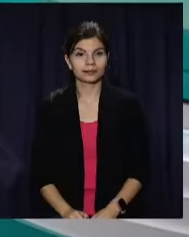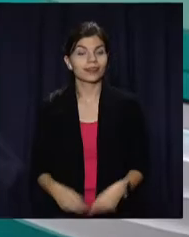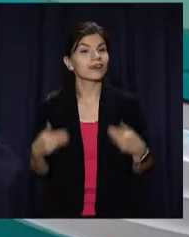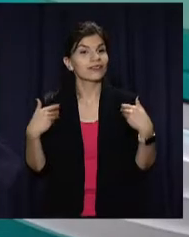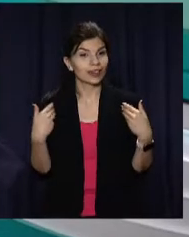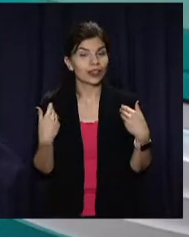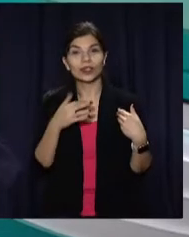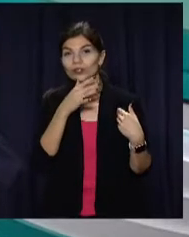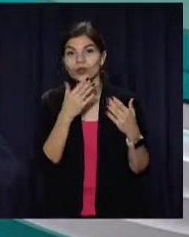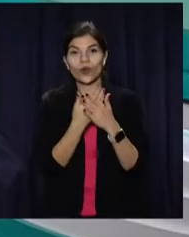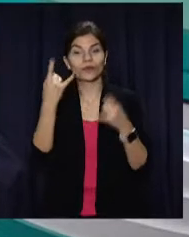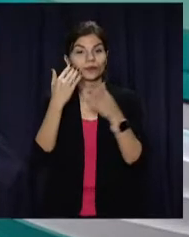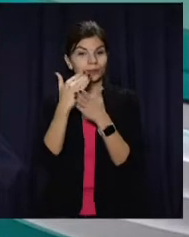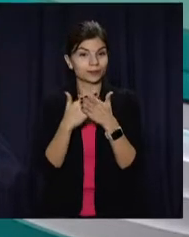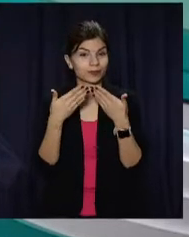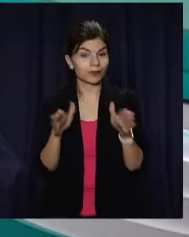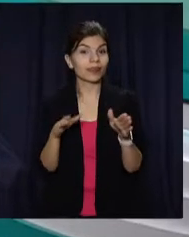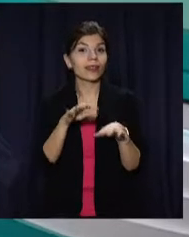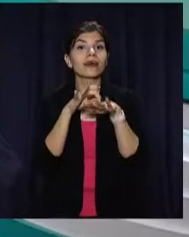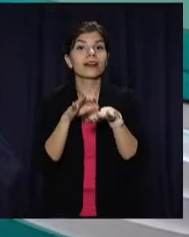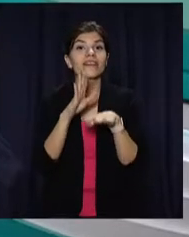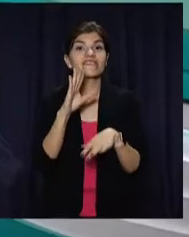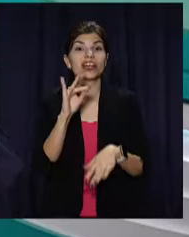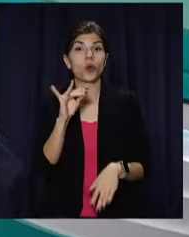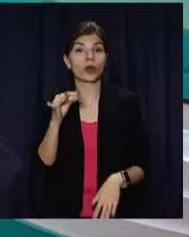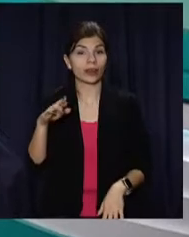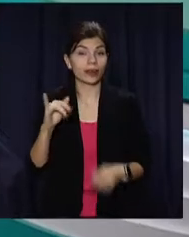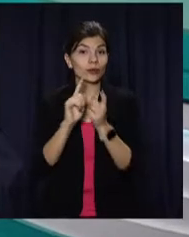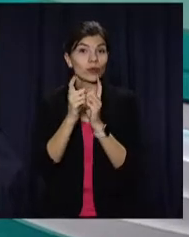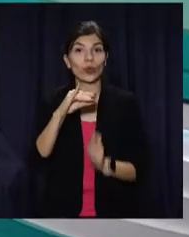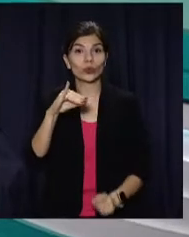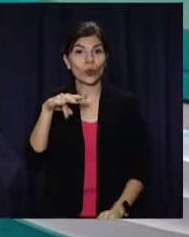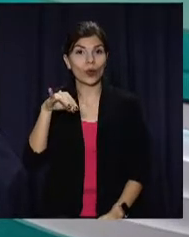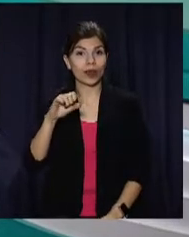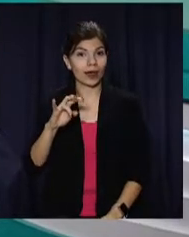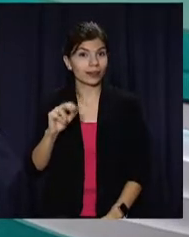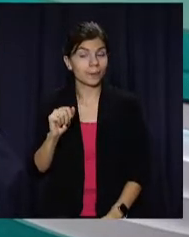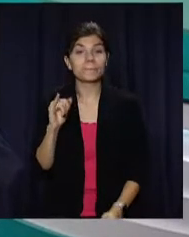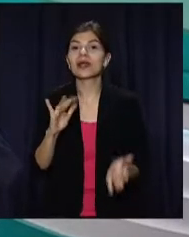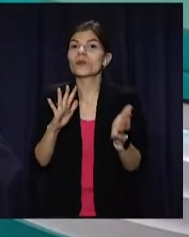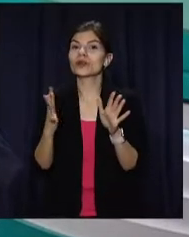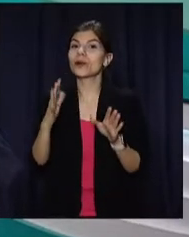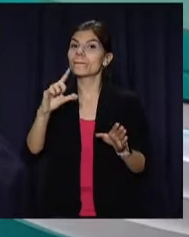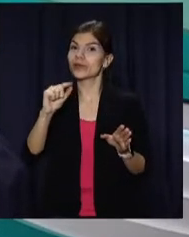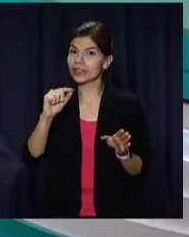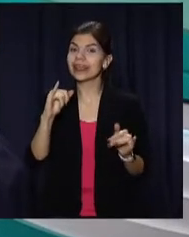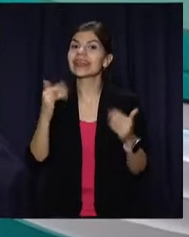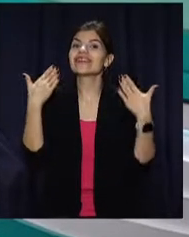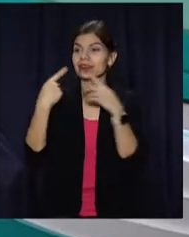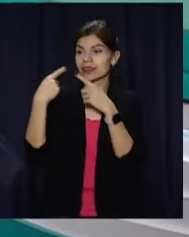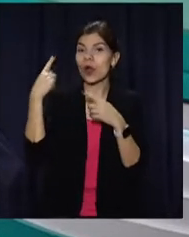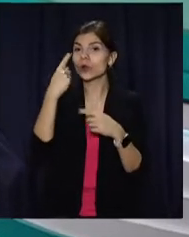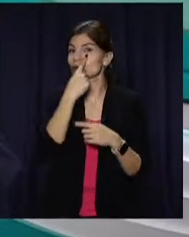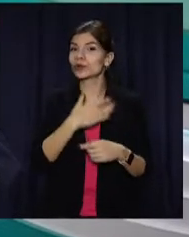Вітаю! Час новин на Відкритому. У студії Вікторія Вахрушина та сурдоперекладачка Юліана Пуговкіна. І про події понеділка та вихідних